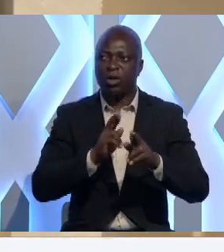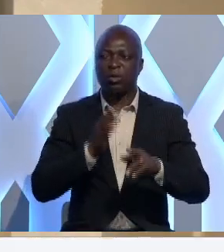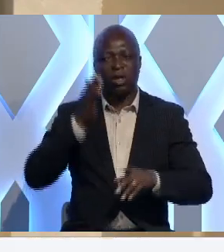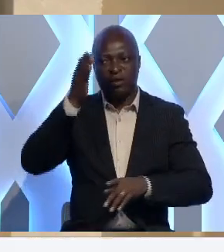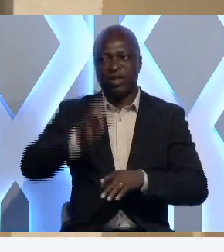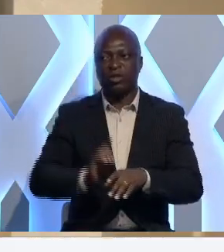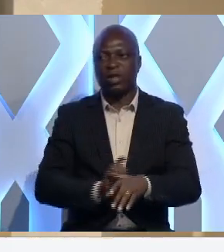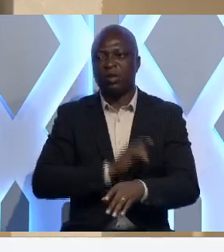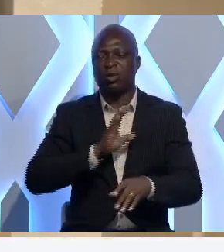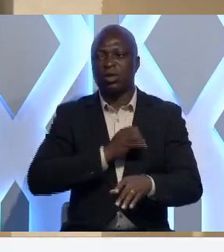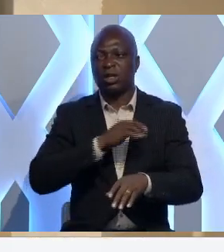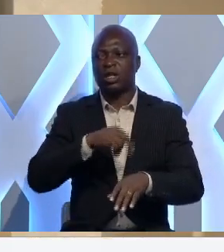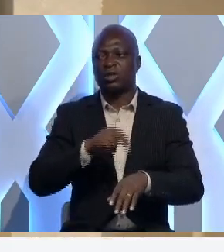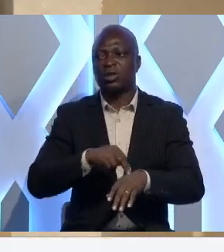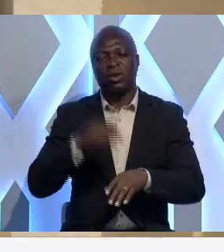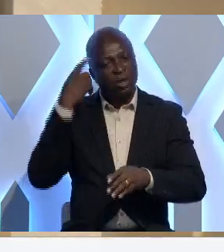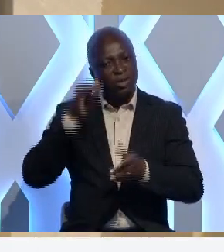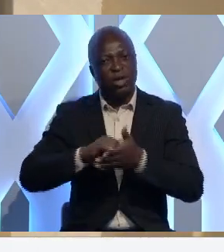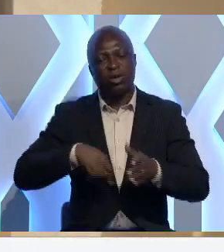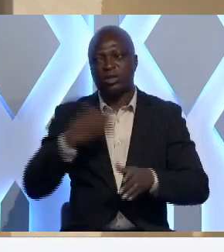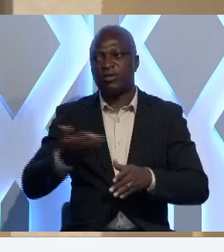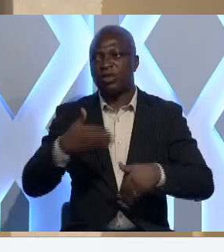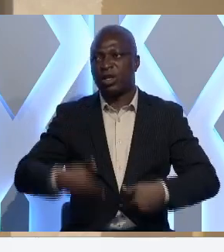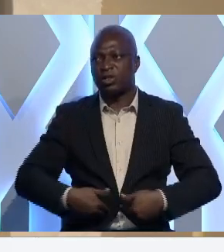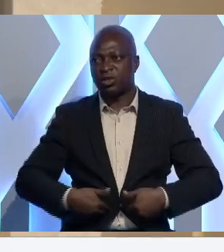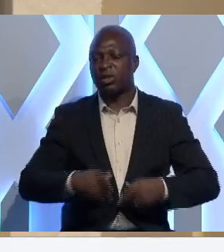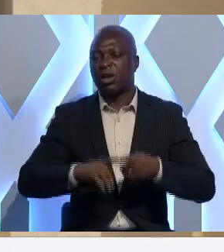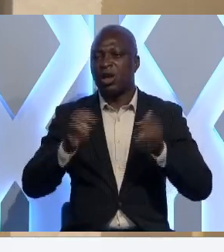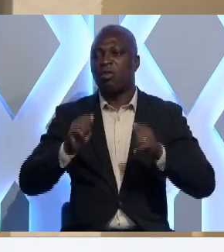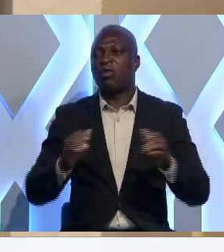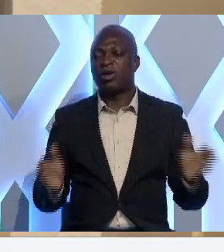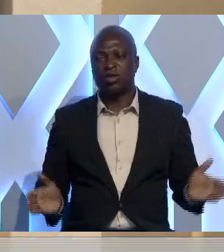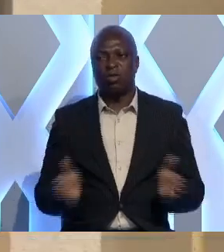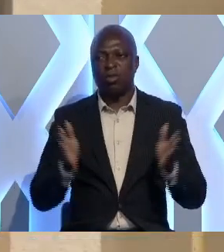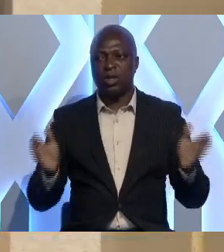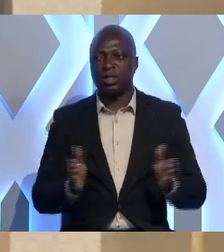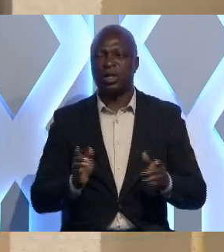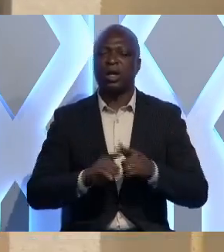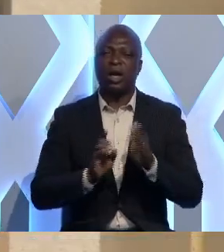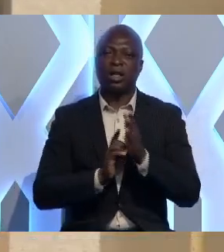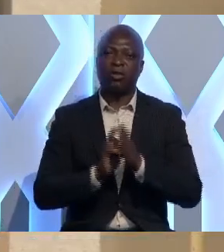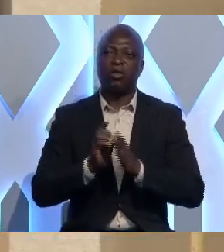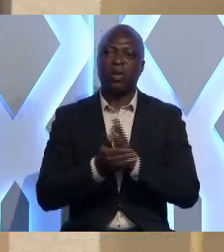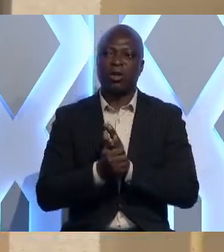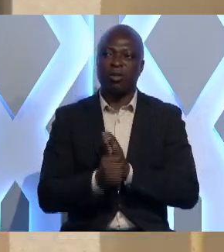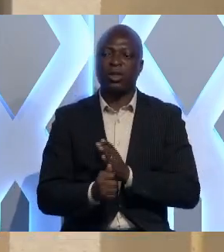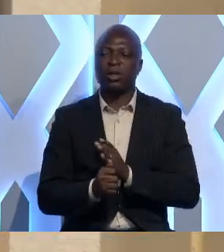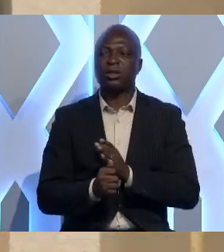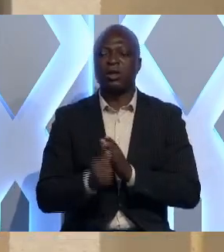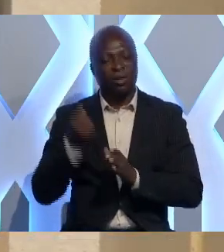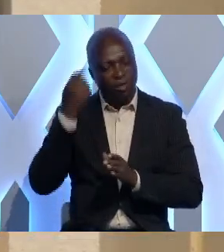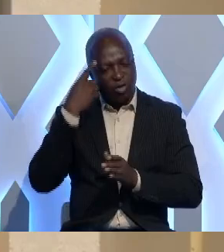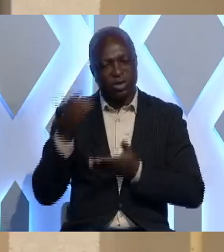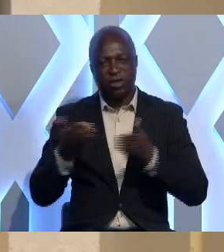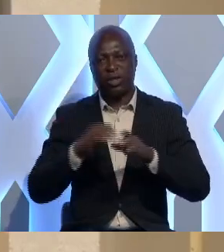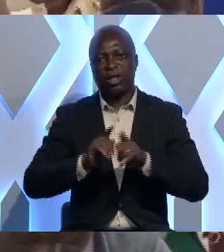venue durable de notre nation. C'est pour cela que nous invitons les jeunes à pouvoir se mobiliser, à développer les compétences vaines en vue de pouvoir